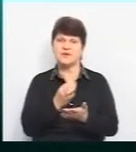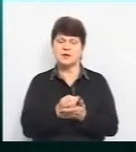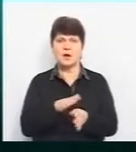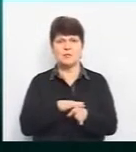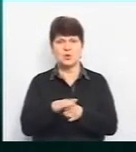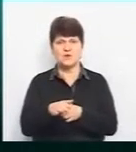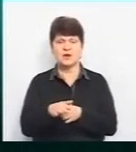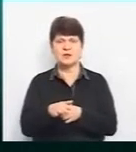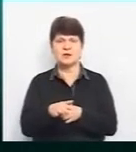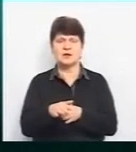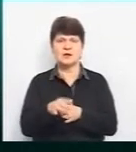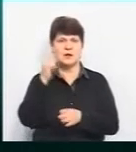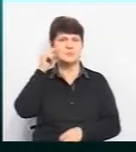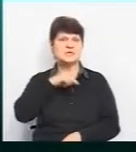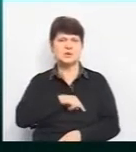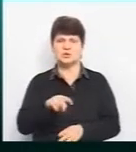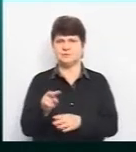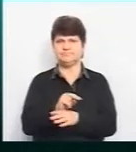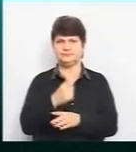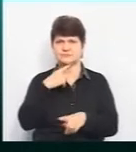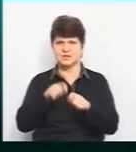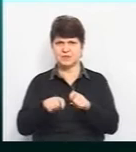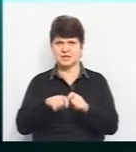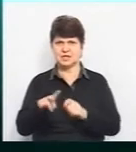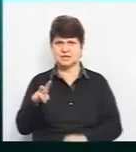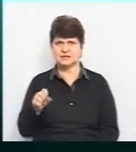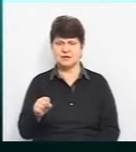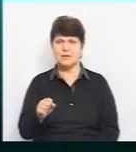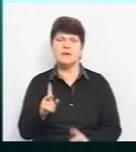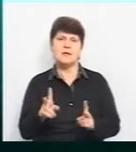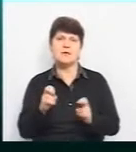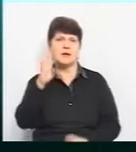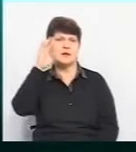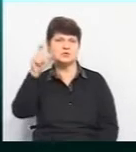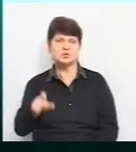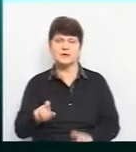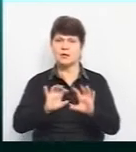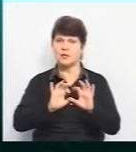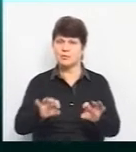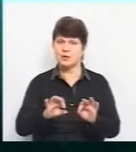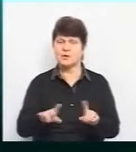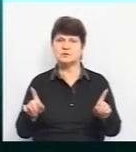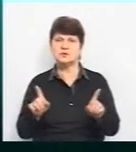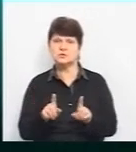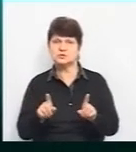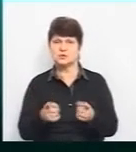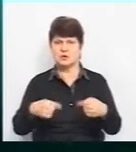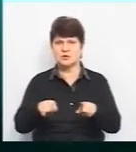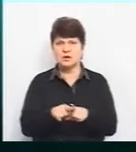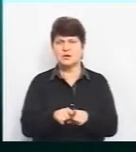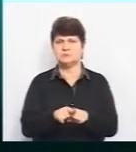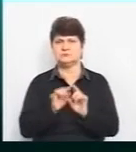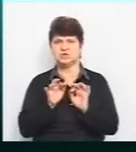проведення стаціонарної психолого-психіатричної експертизи. Як чоловік пояснює, що таким чином він